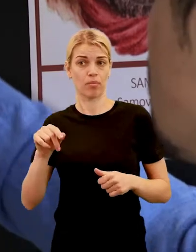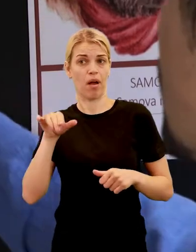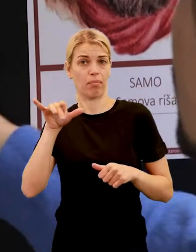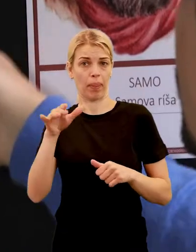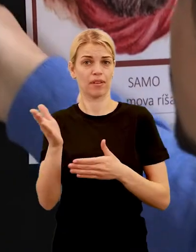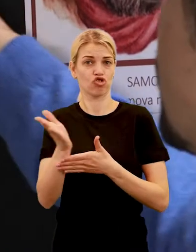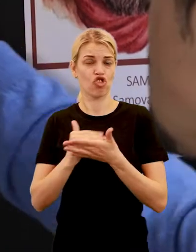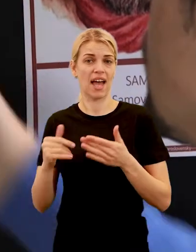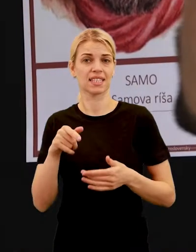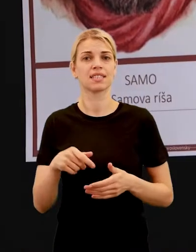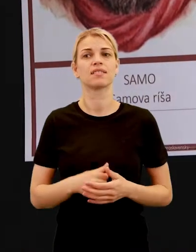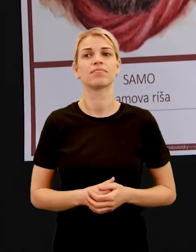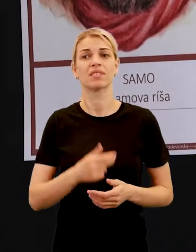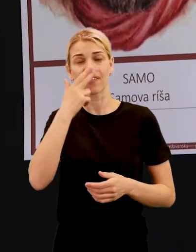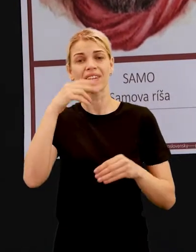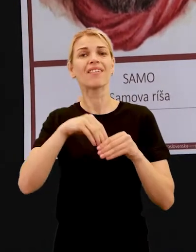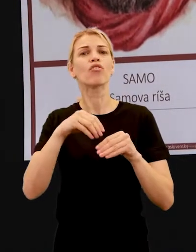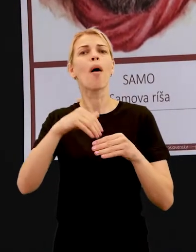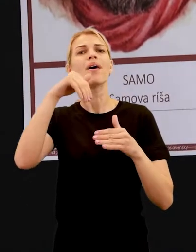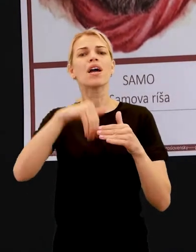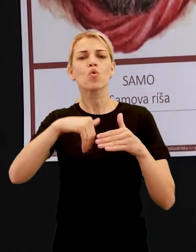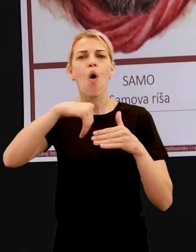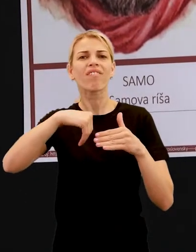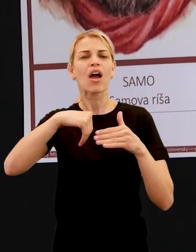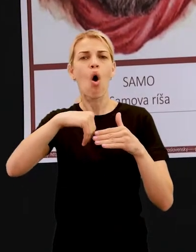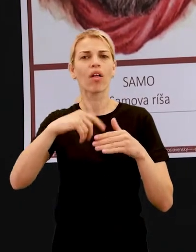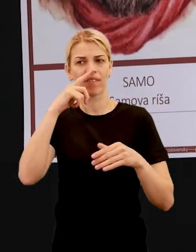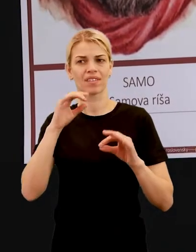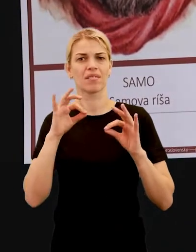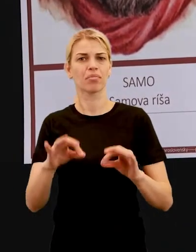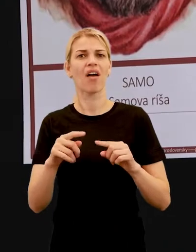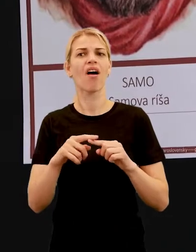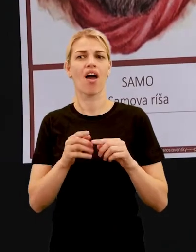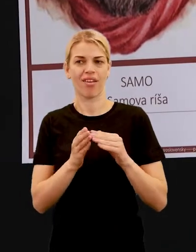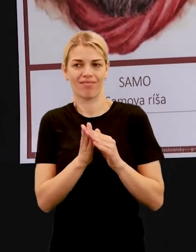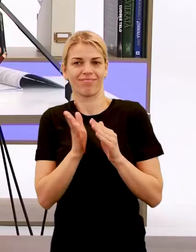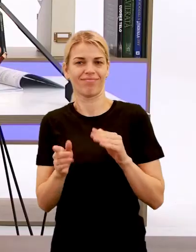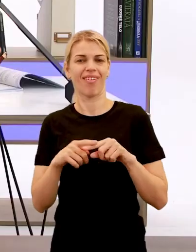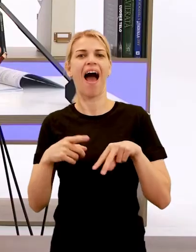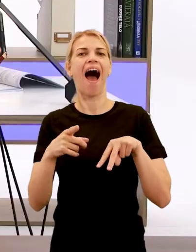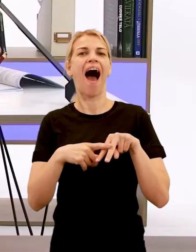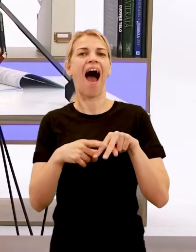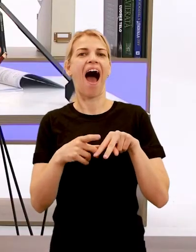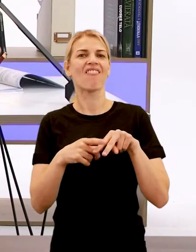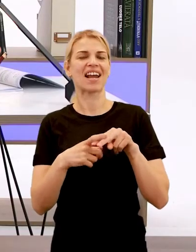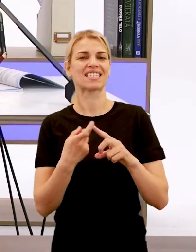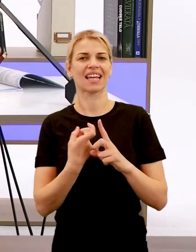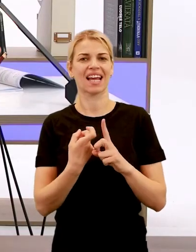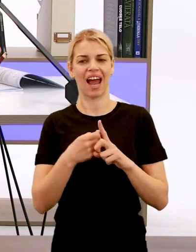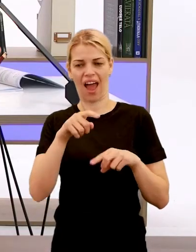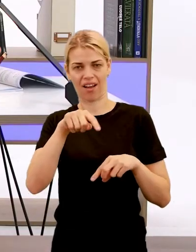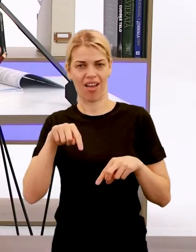vidíte, že na juho-východe susedila práve s tým takzvaným avarským kaganátom, tak sa volala tá ich ríša.